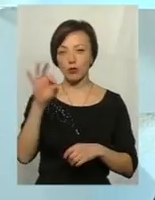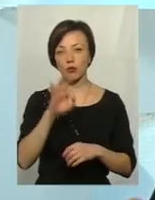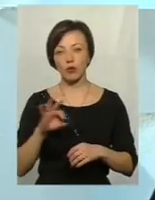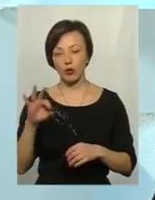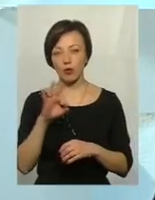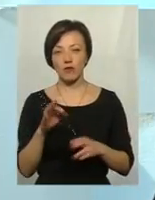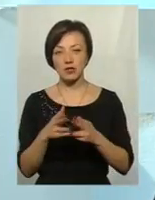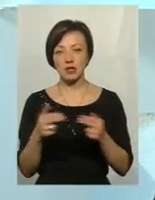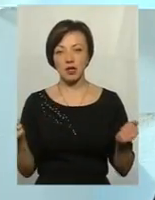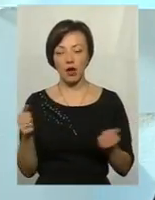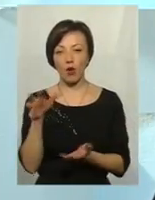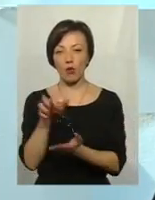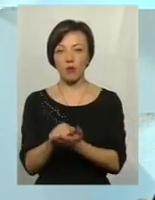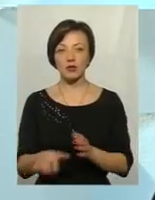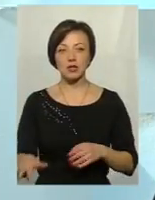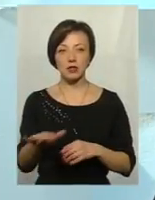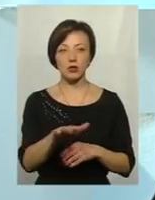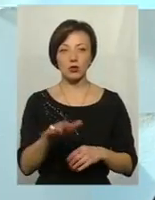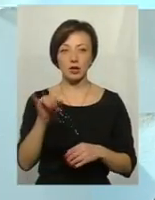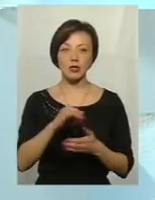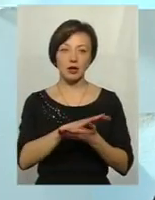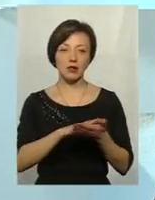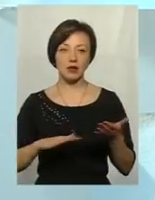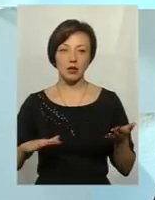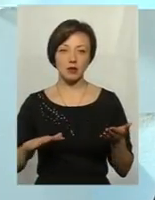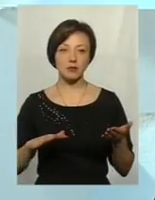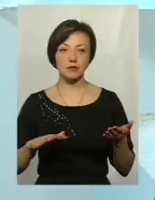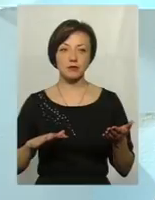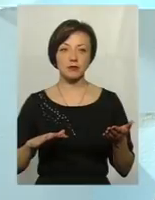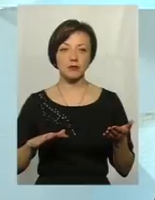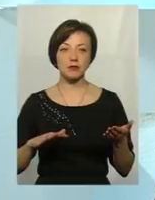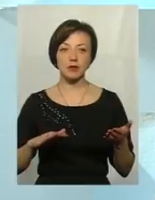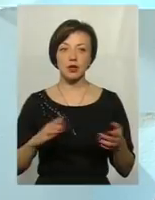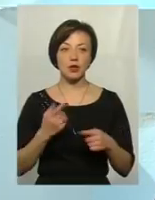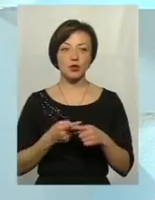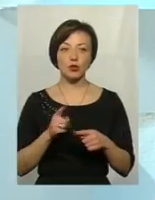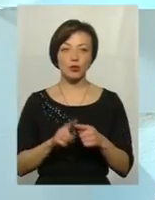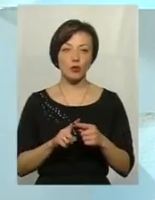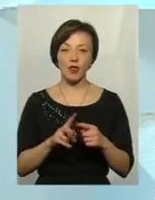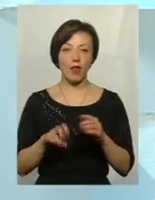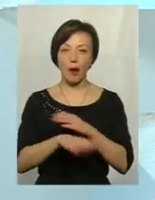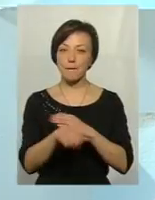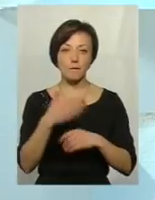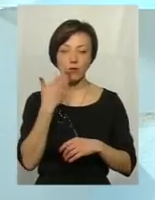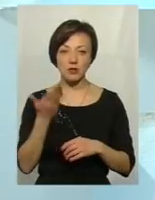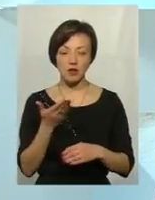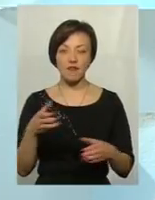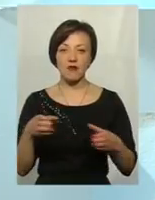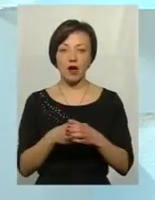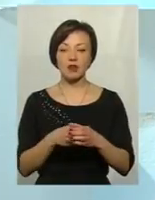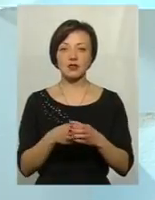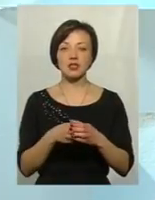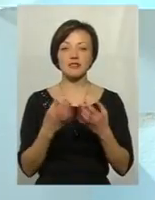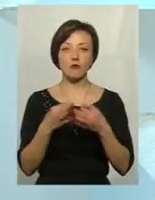визнання окупованих територій, і так далі по тексту. Тому воно не є популістичним. Фракція ВОО